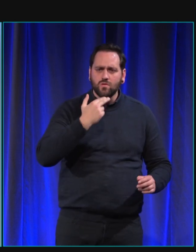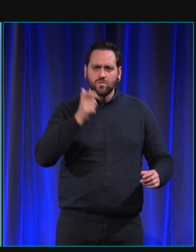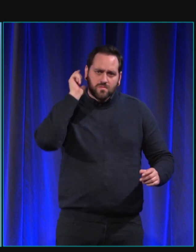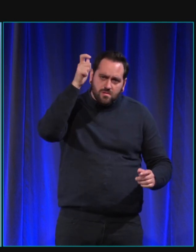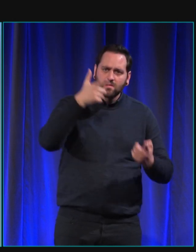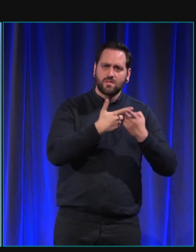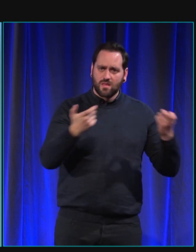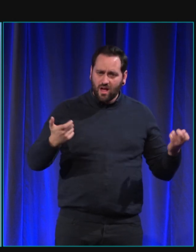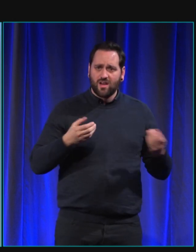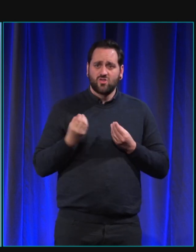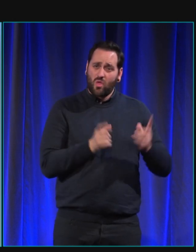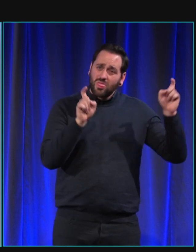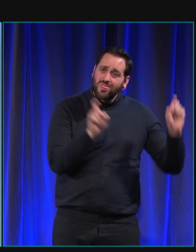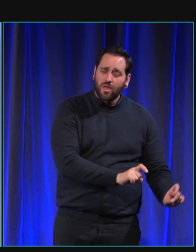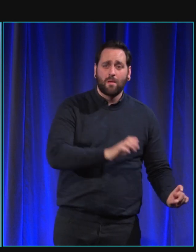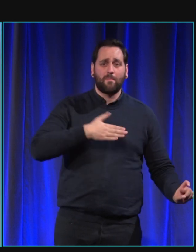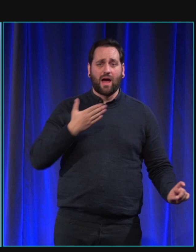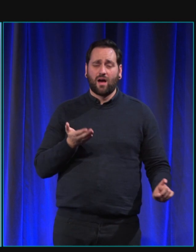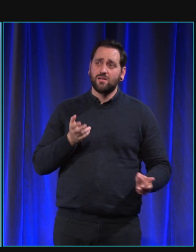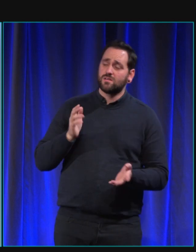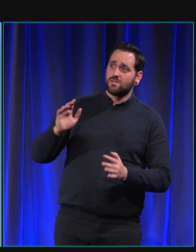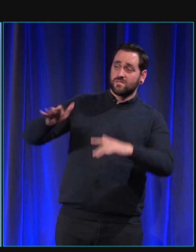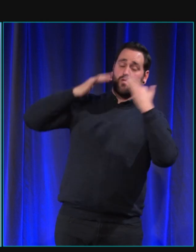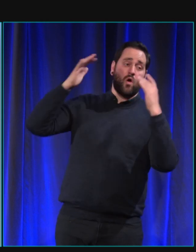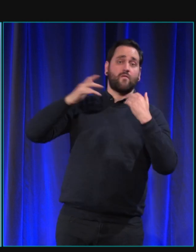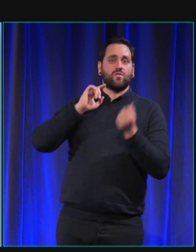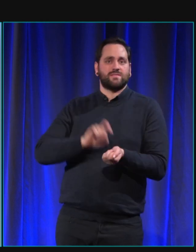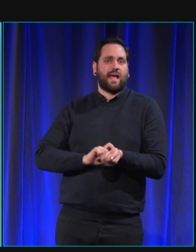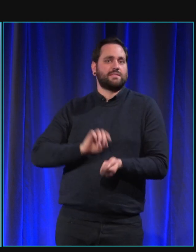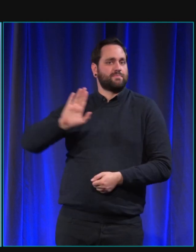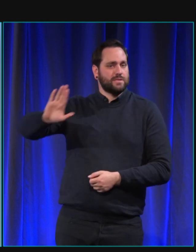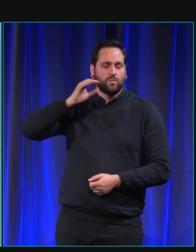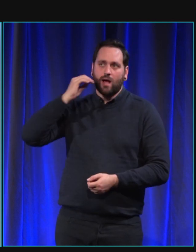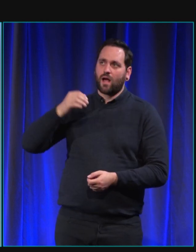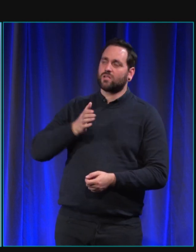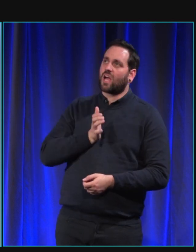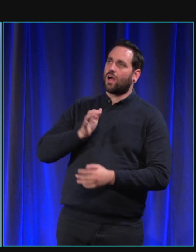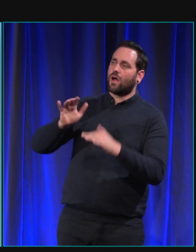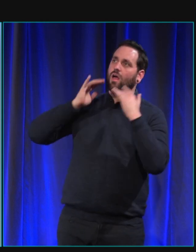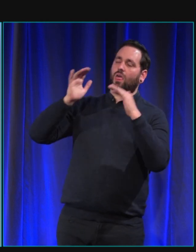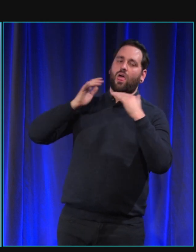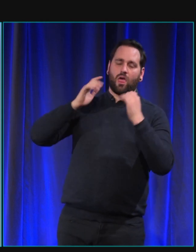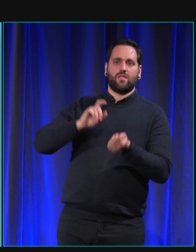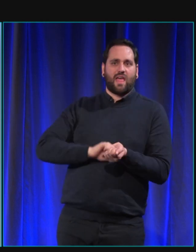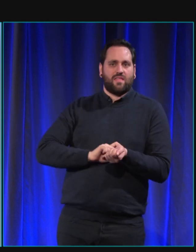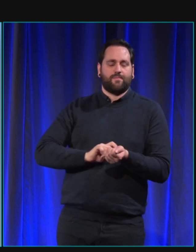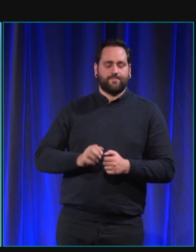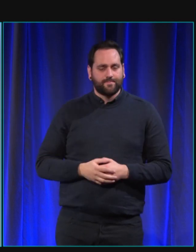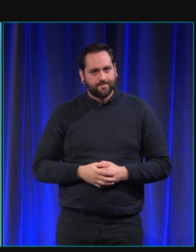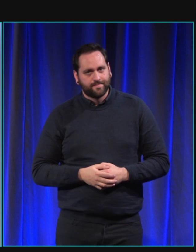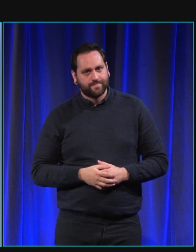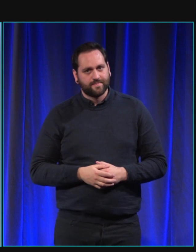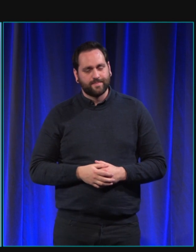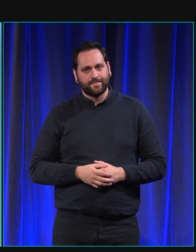aux capacités cognitives du chien qui est sensibles à l'émotion de son maître. Il faut faire attention également dans l